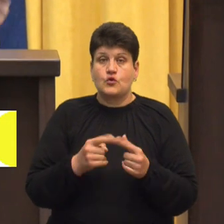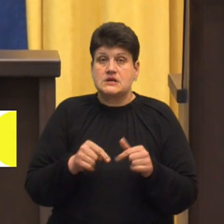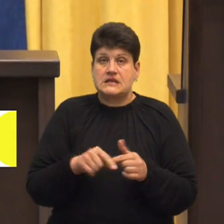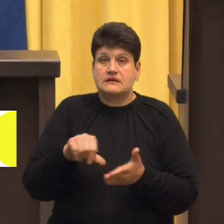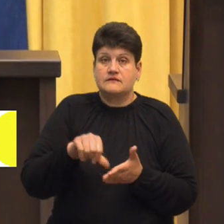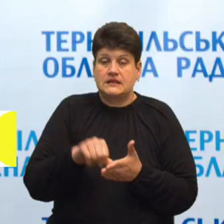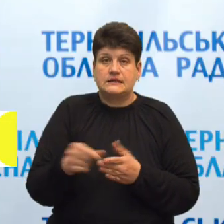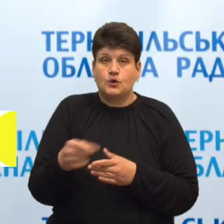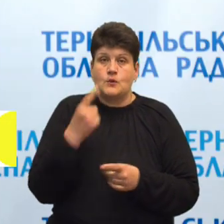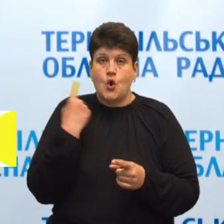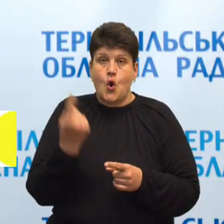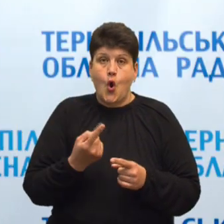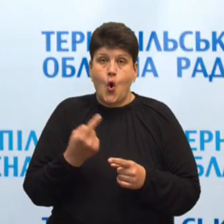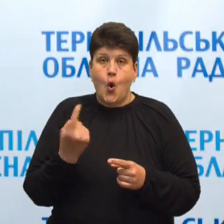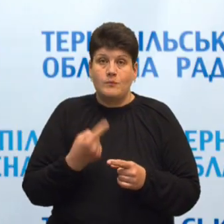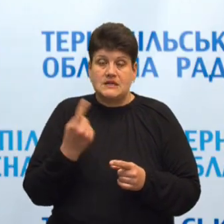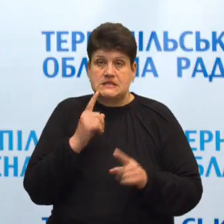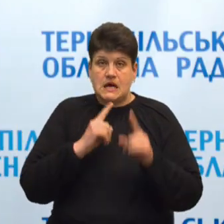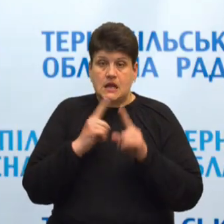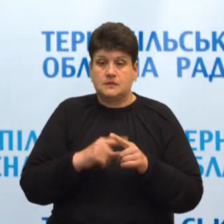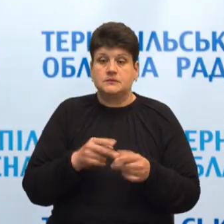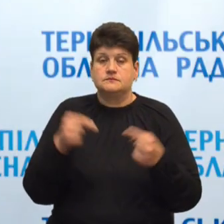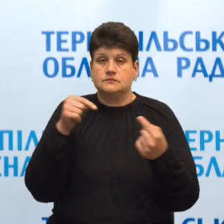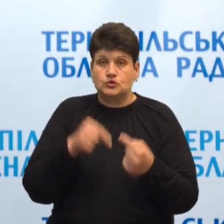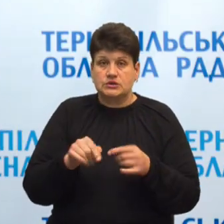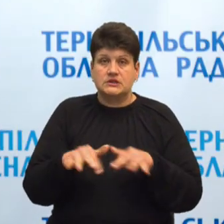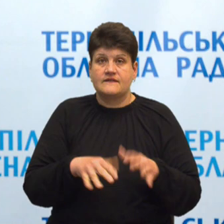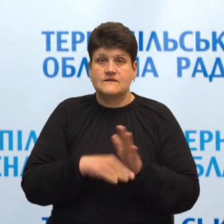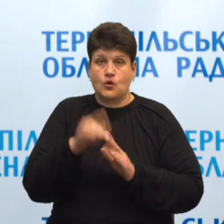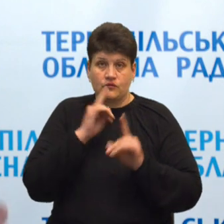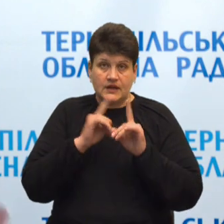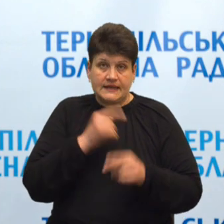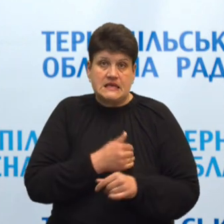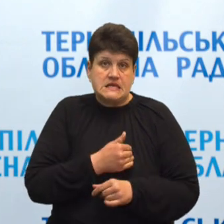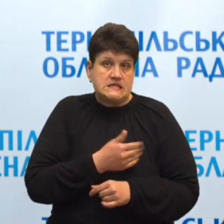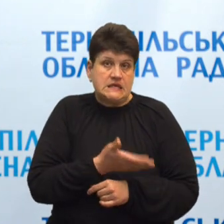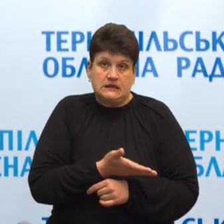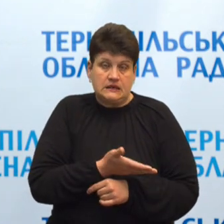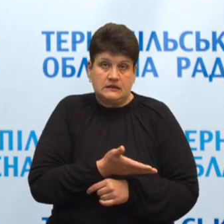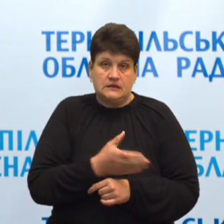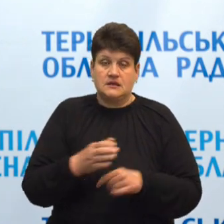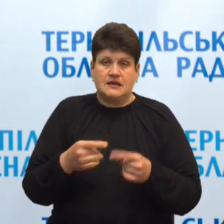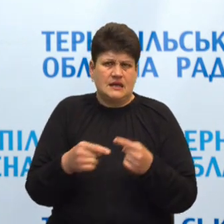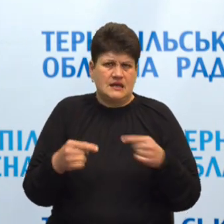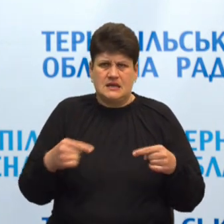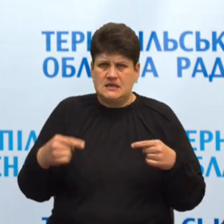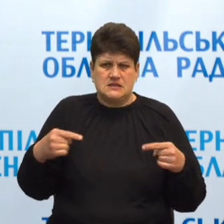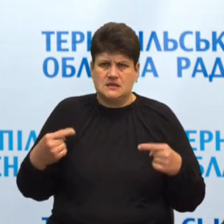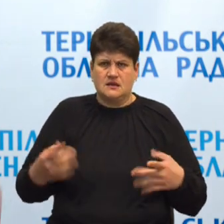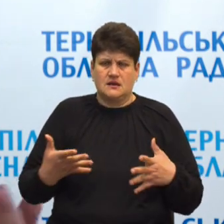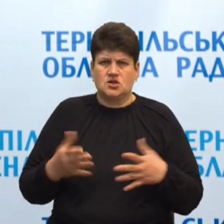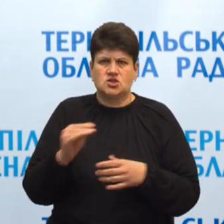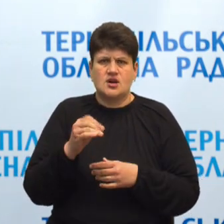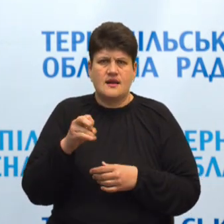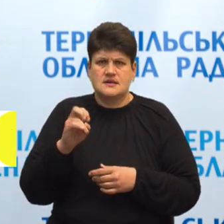Тернопільська обласна рада. Ми засуджуємо дії Верховної Ради, тих ініціаторів, СУФСУН і інших, Железняка